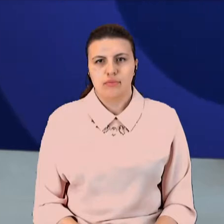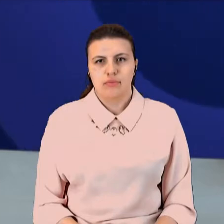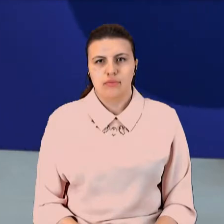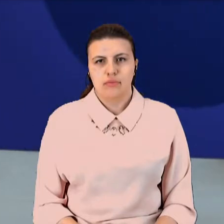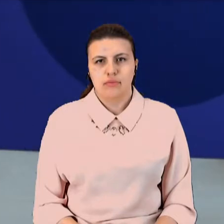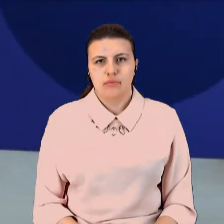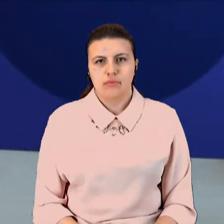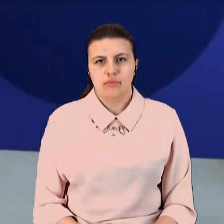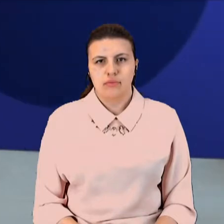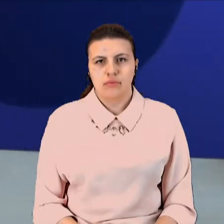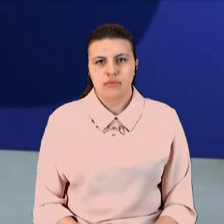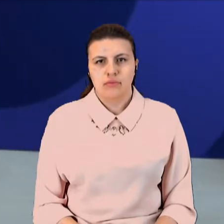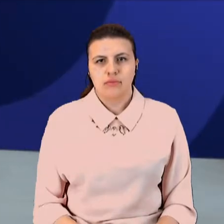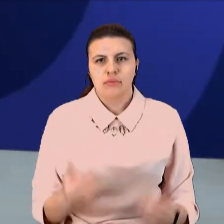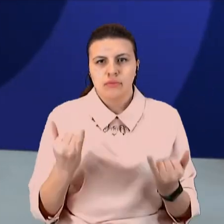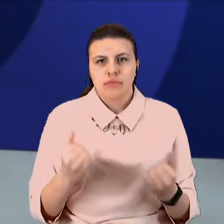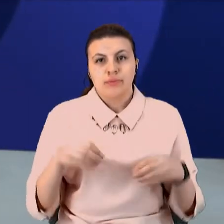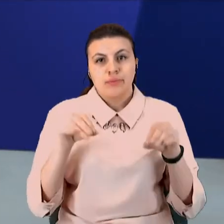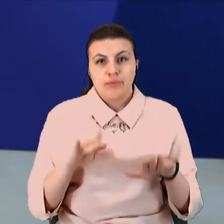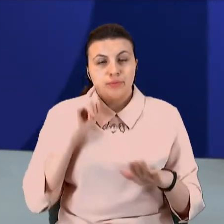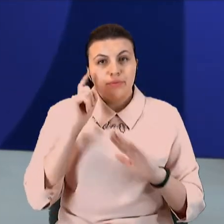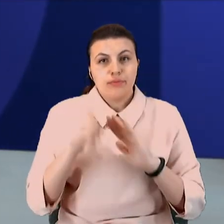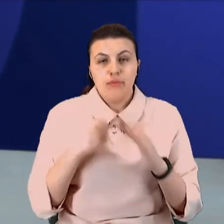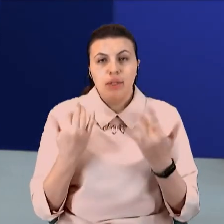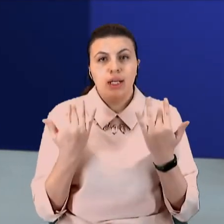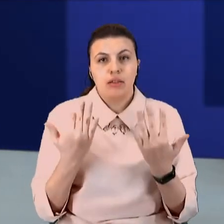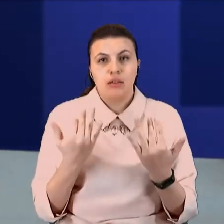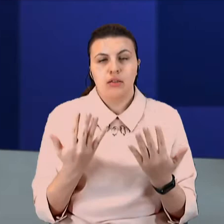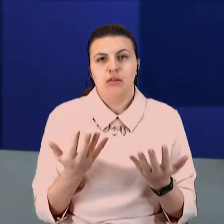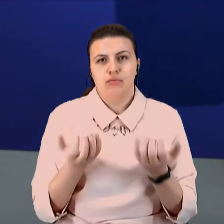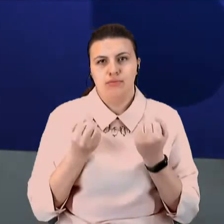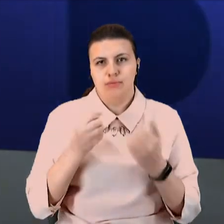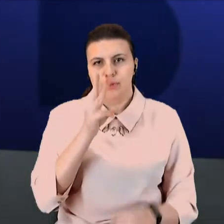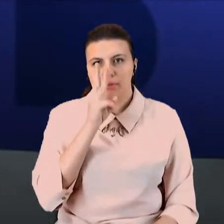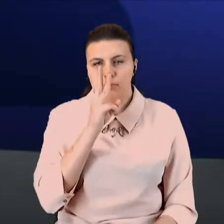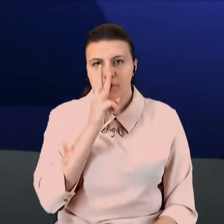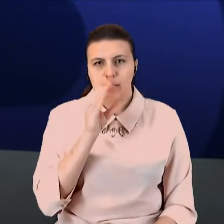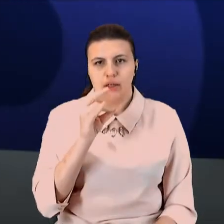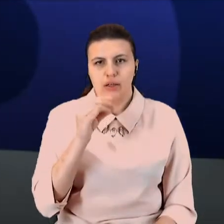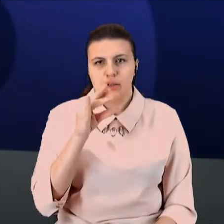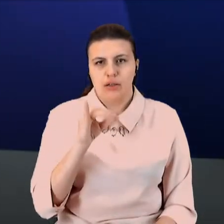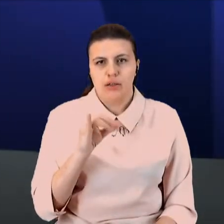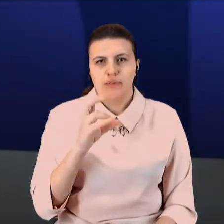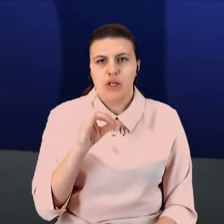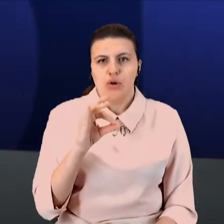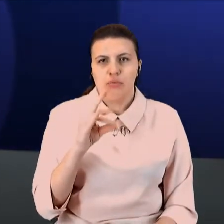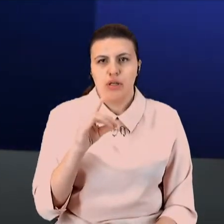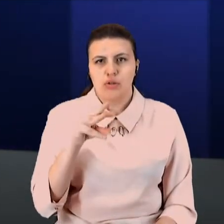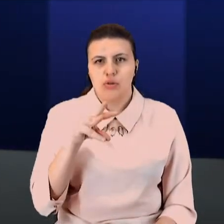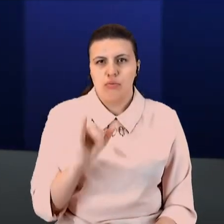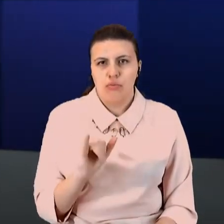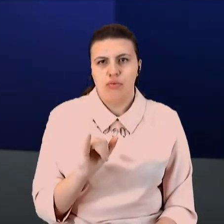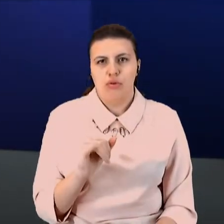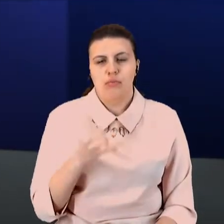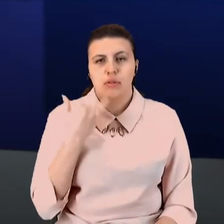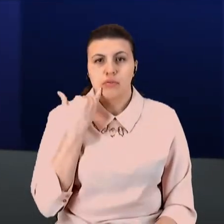Ми сьогодні вирішили дізнатися, скільки ж отримають єгері в Старобільському лісомисливському господарстві. Звернулися телефоном до